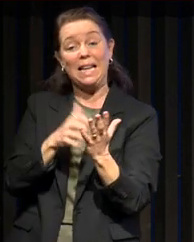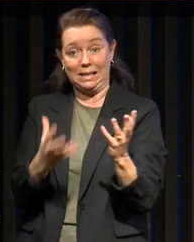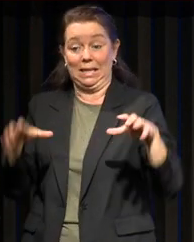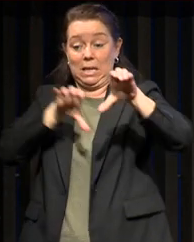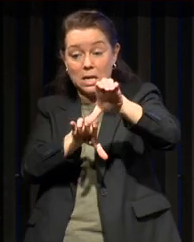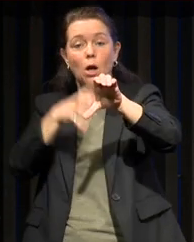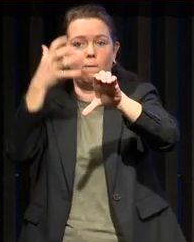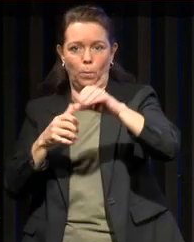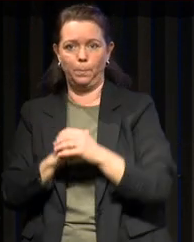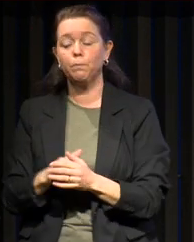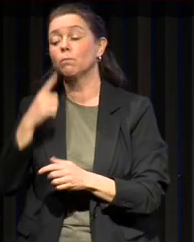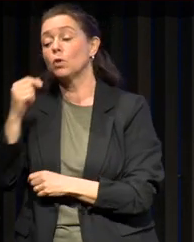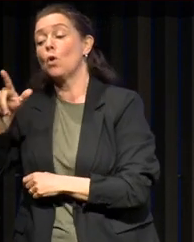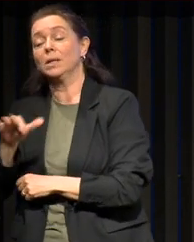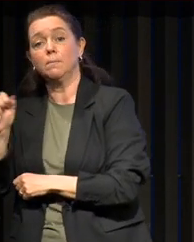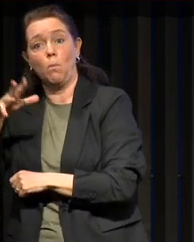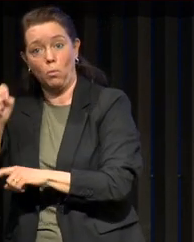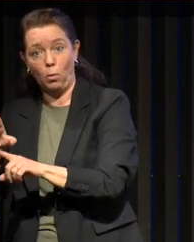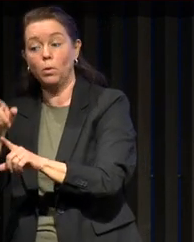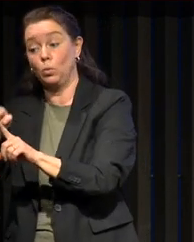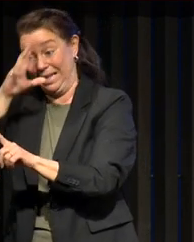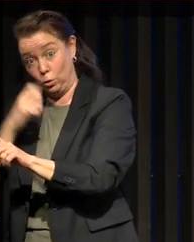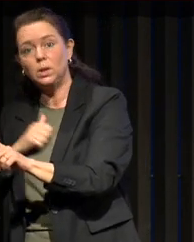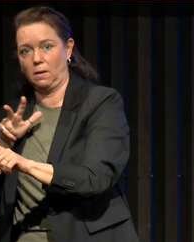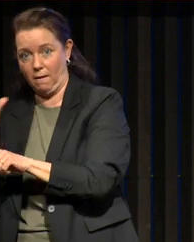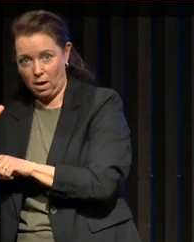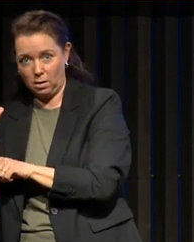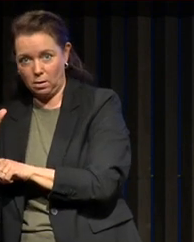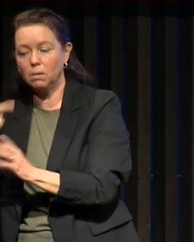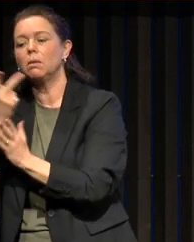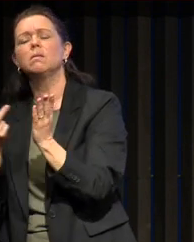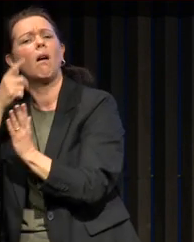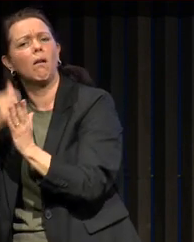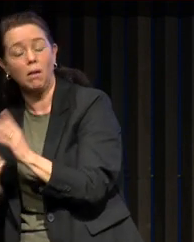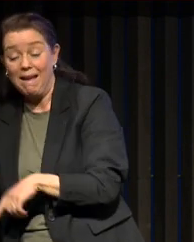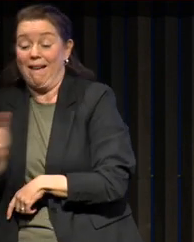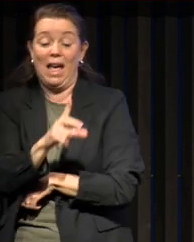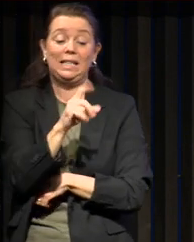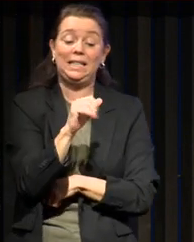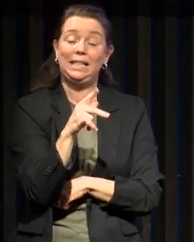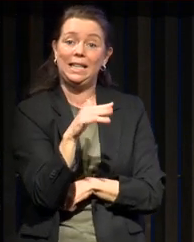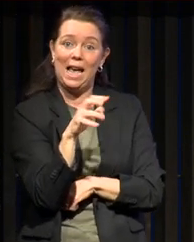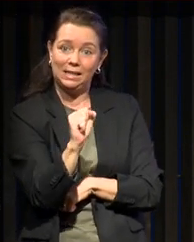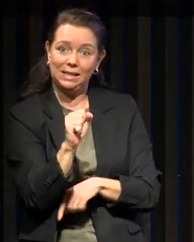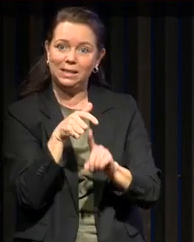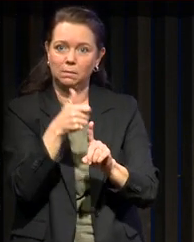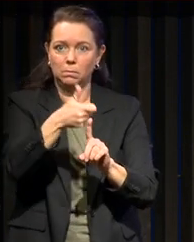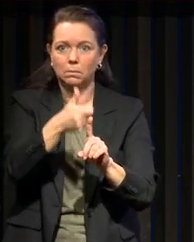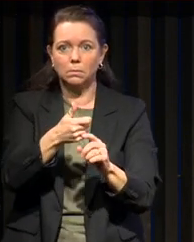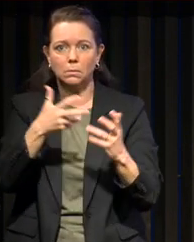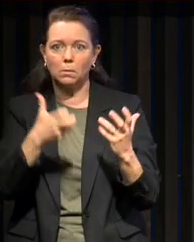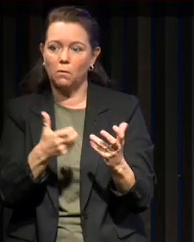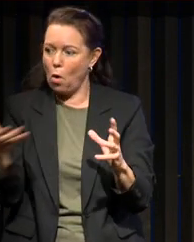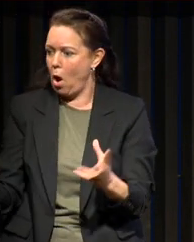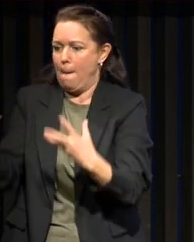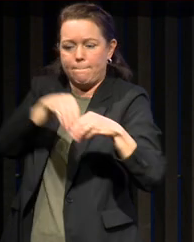se trouve que Robert Seymour, en fait, va se suicider et Dickens va reprendre en main cette volonté